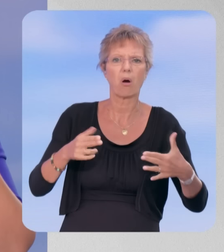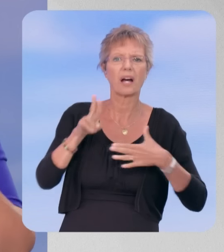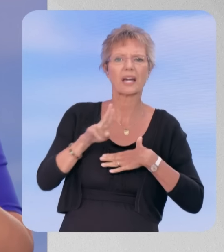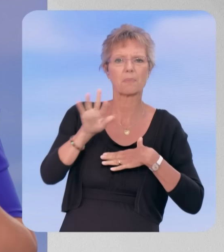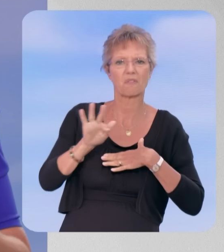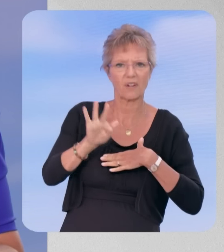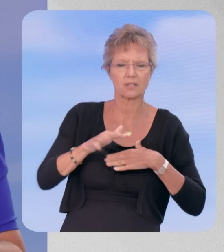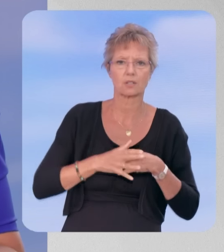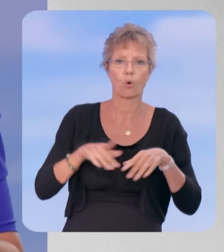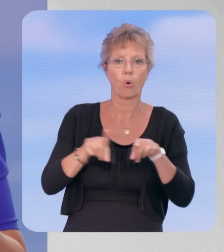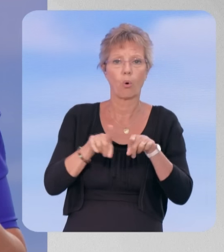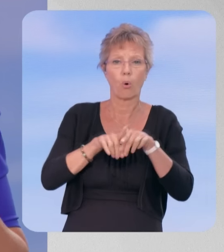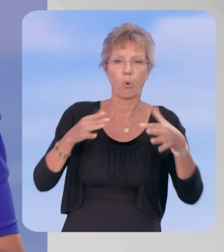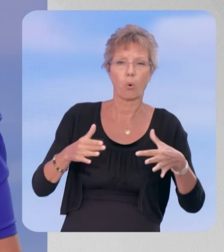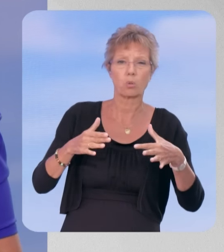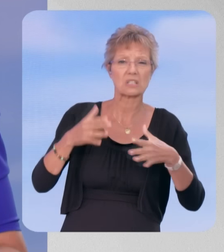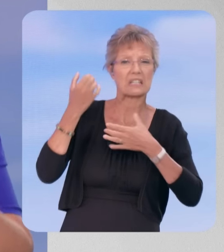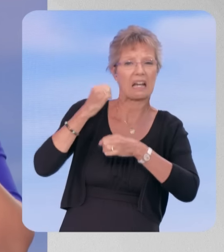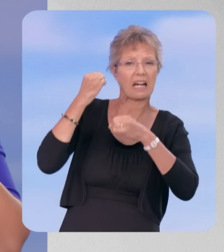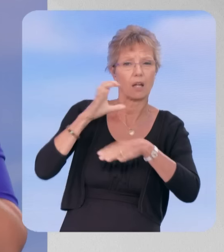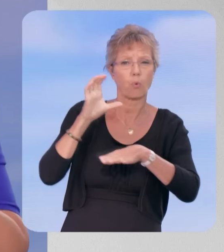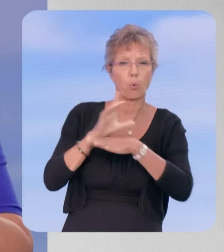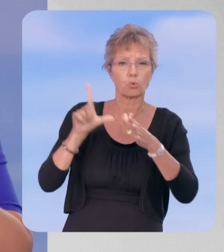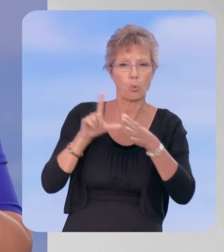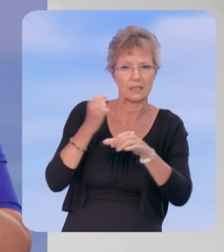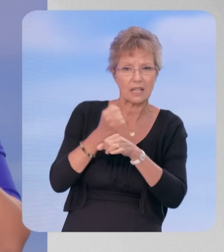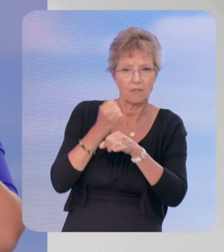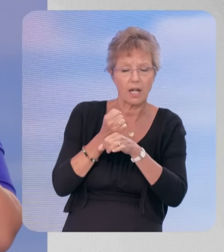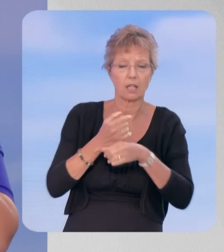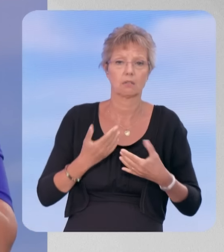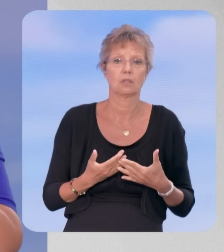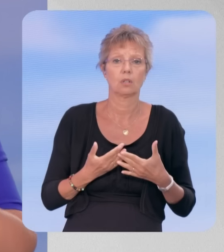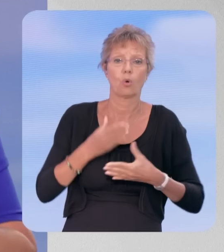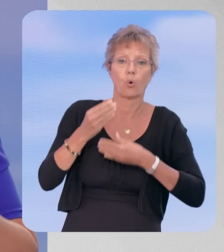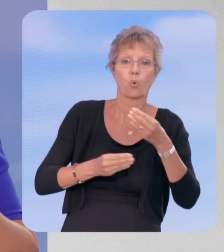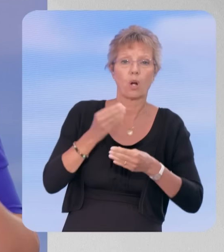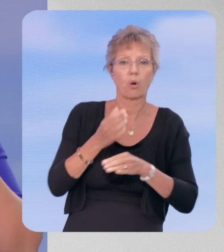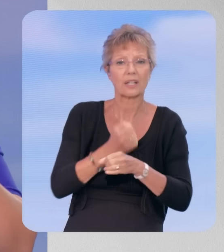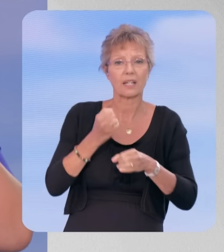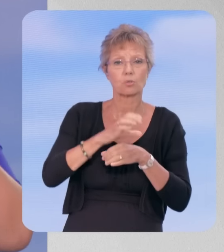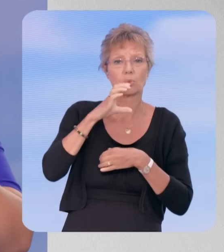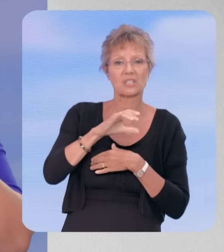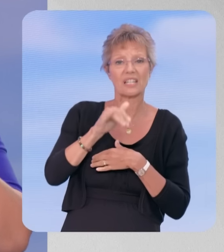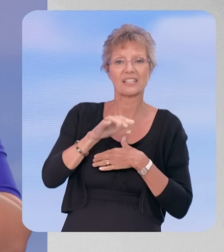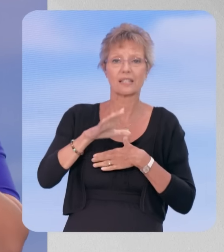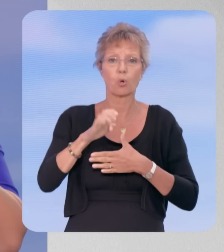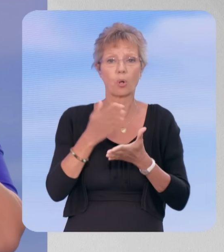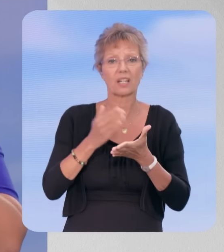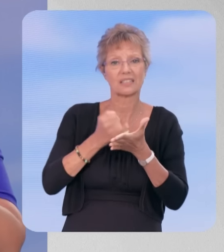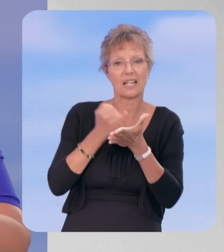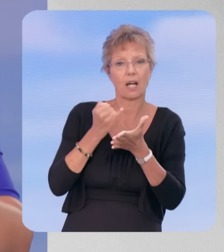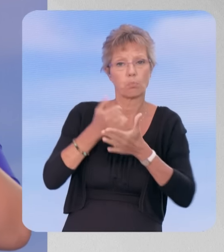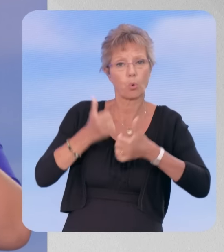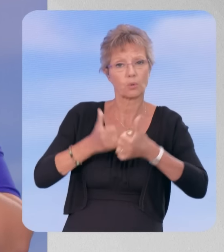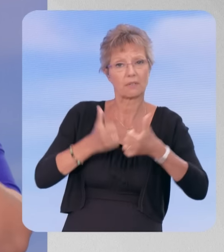au moment des mouvements sociaux contre la loi travail, lorsqu'il y eu la création du CICE, vous savez le crédit d'impôt compétitivité